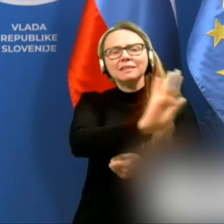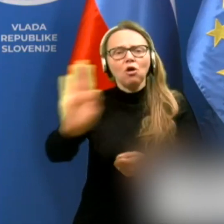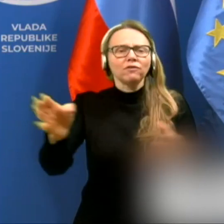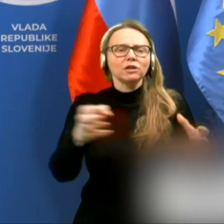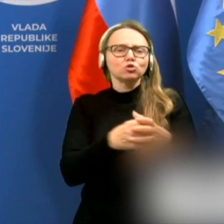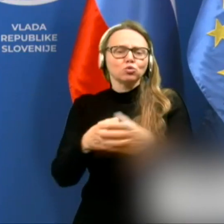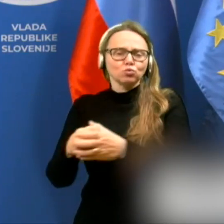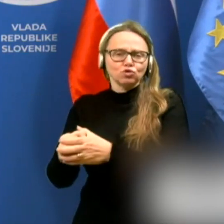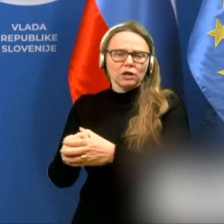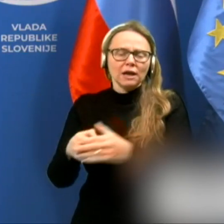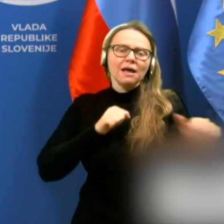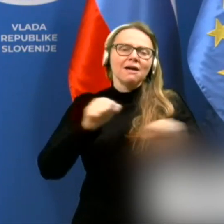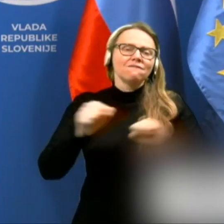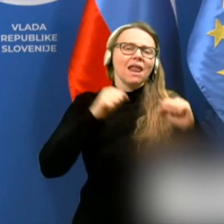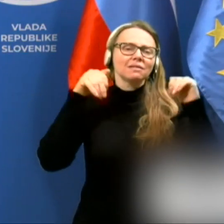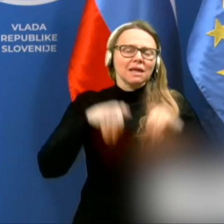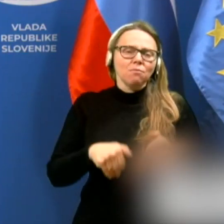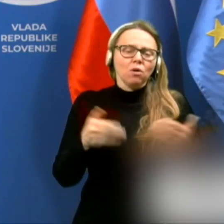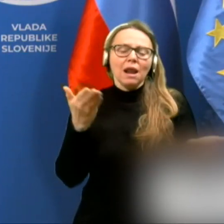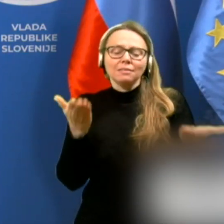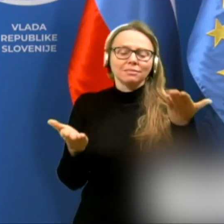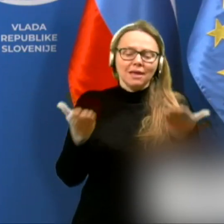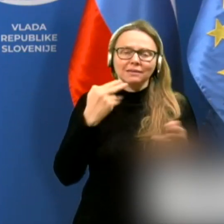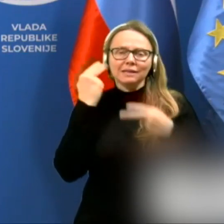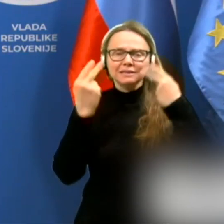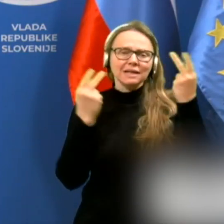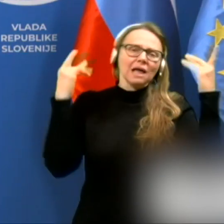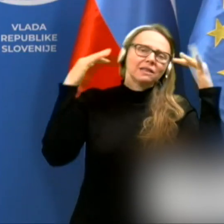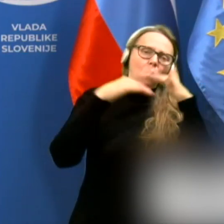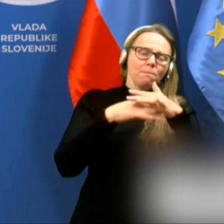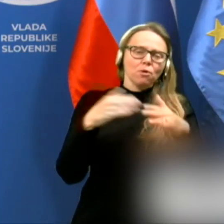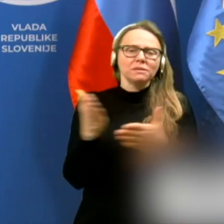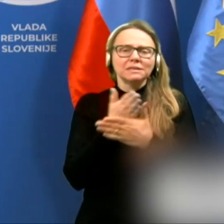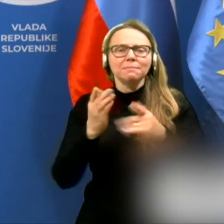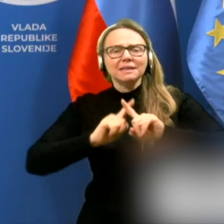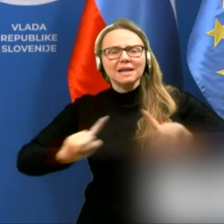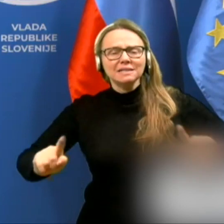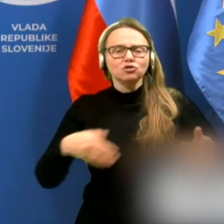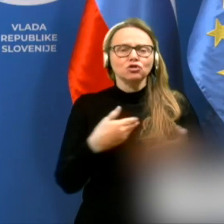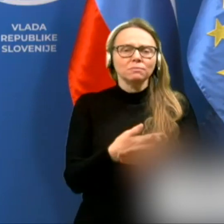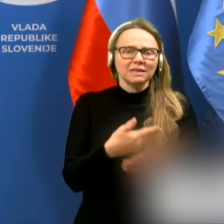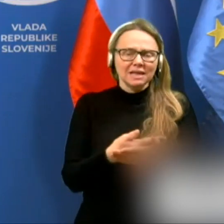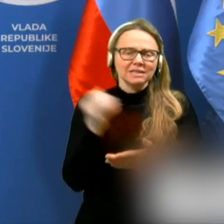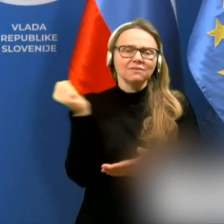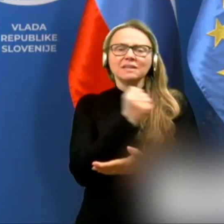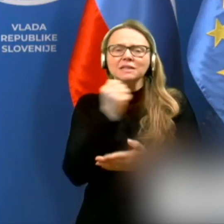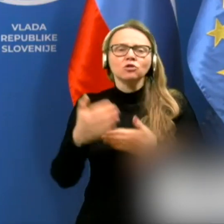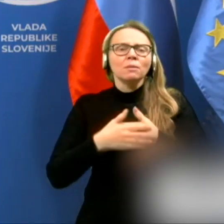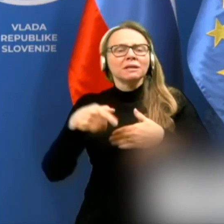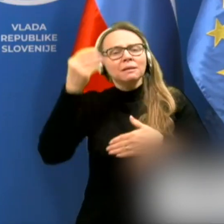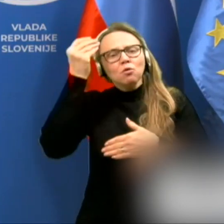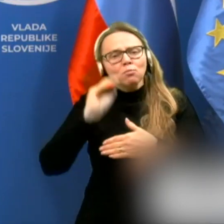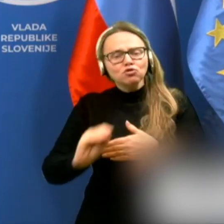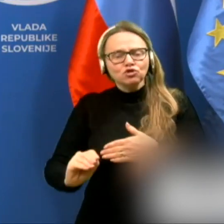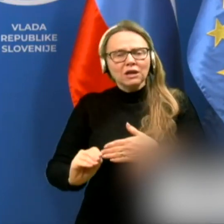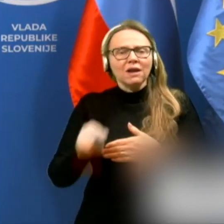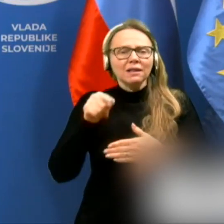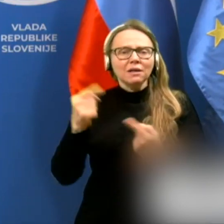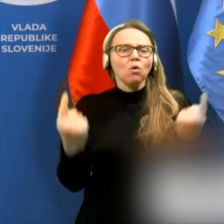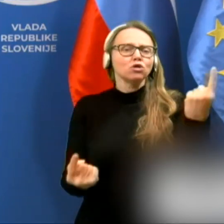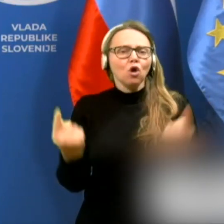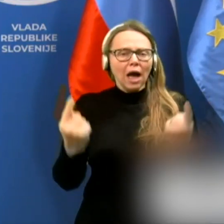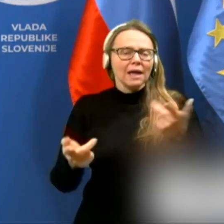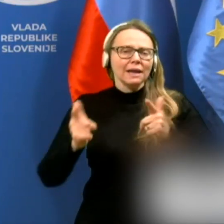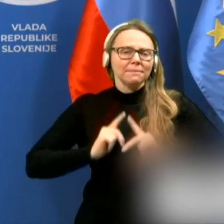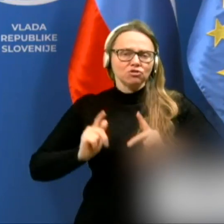združen. Vlada je morala tehtati in iskati kompromise med različnimi dejstvi, zato je pri tem upoštevala tako dogajanja